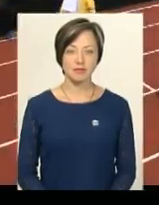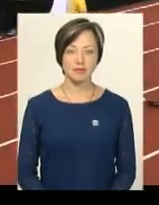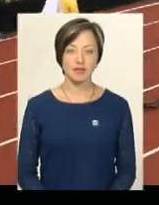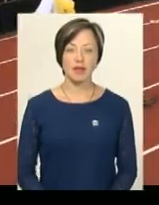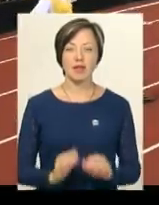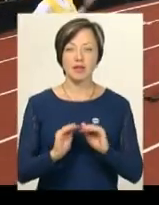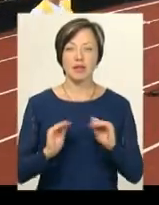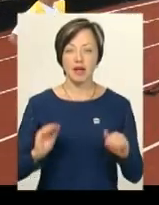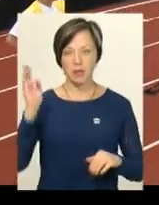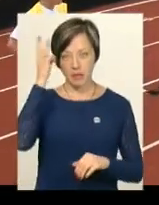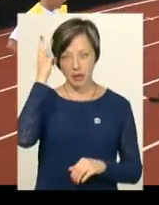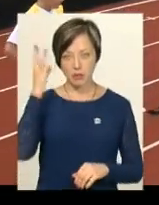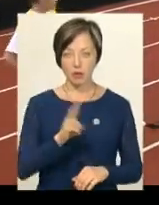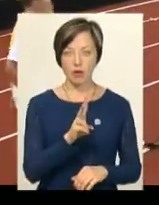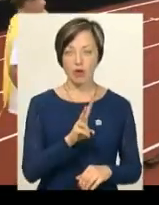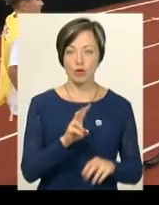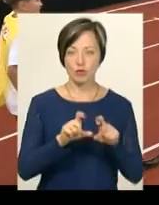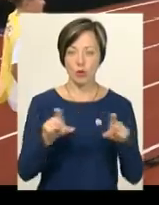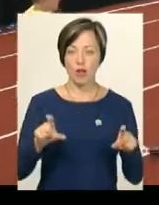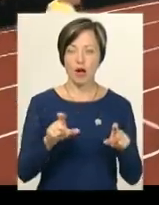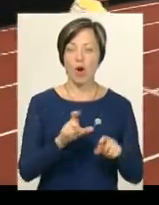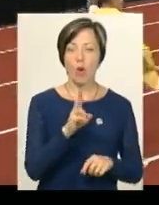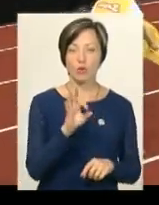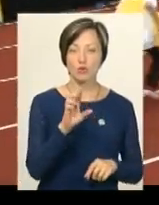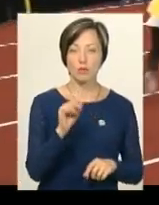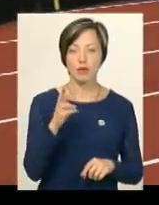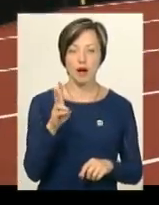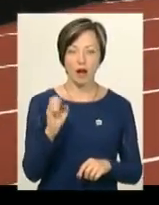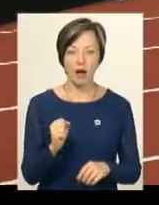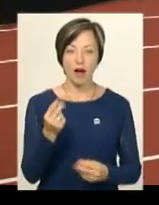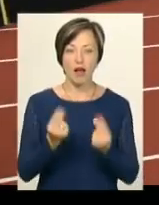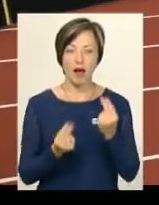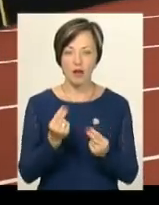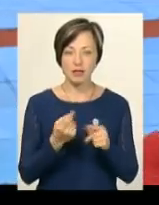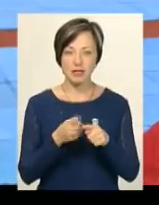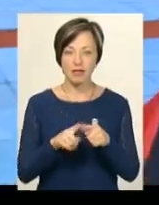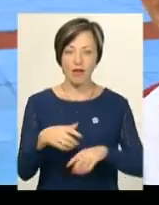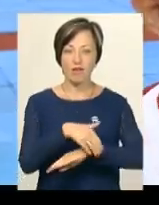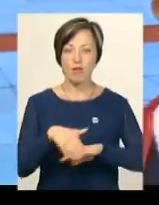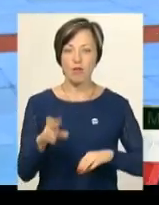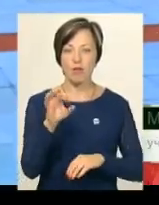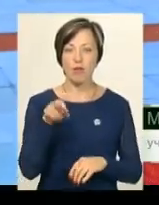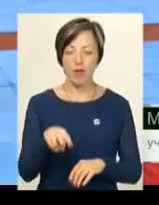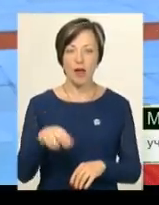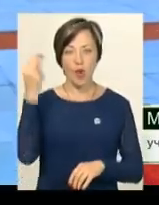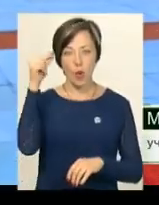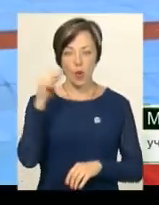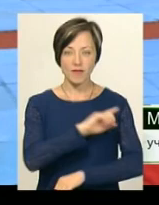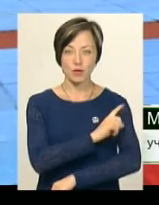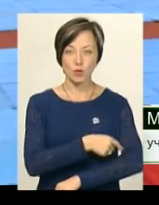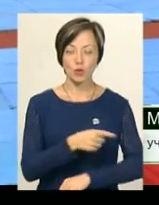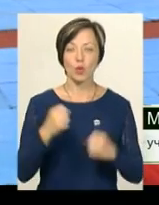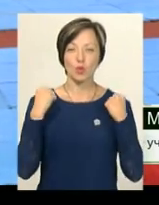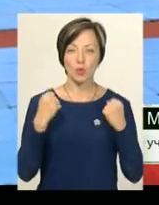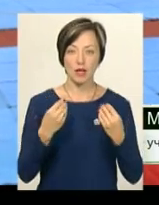Учні Хмельницького колегію йому імені Володимира Козубняка грають у флорбол. Серед них – Михайло Шевчук. На урокі фізкультури нам дали клюшки і м